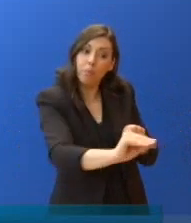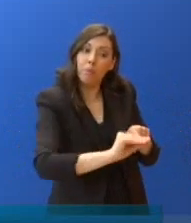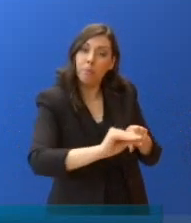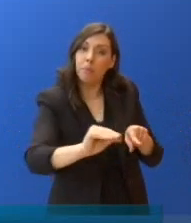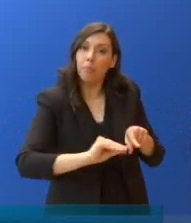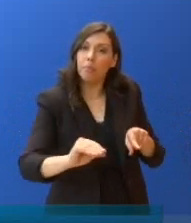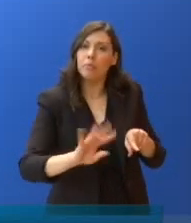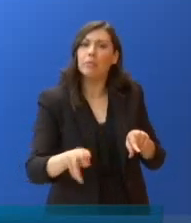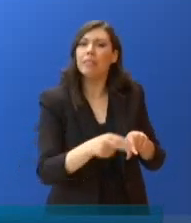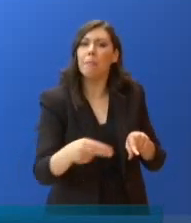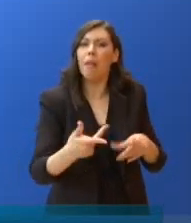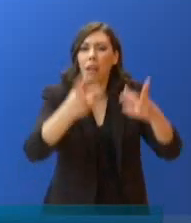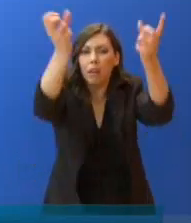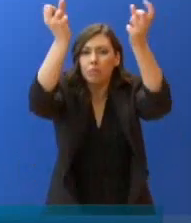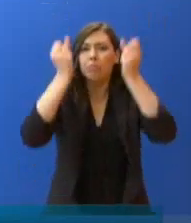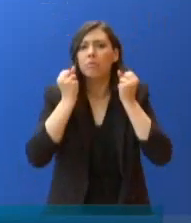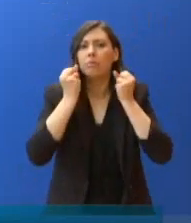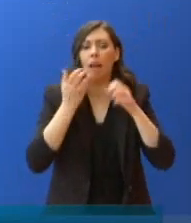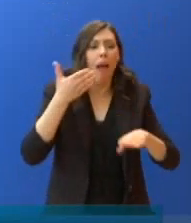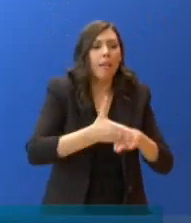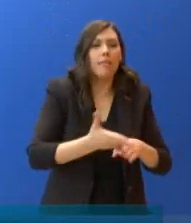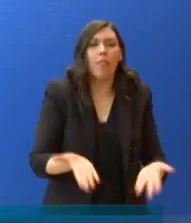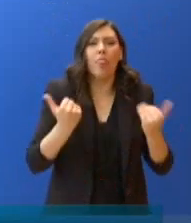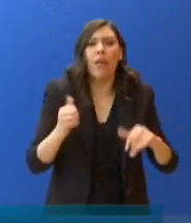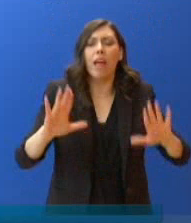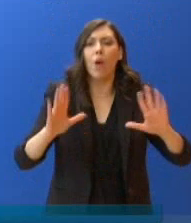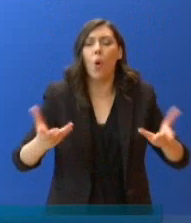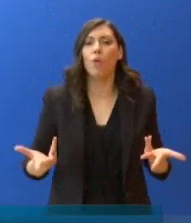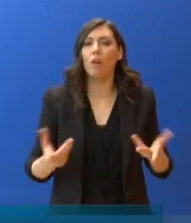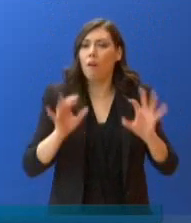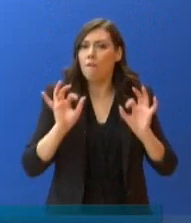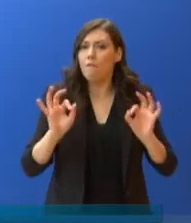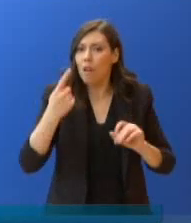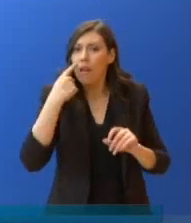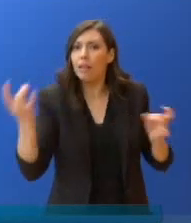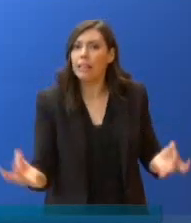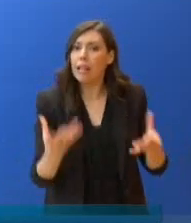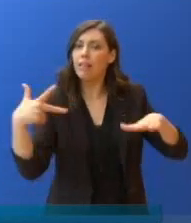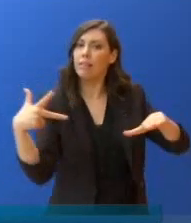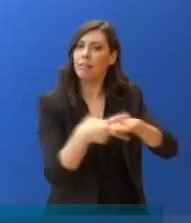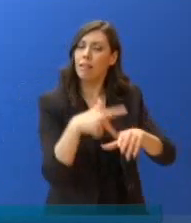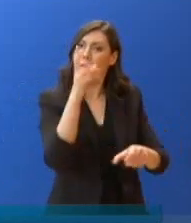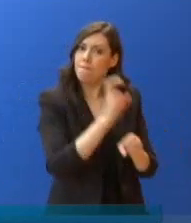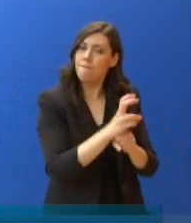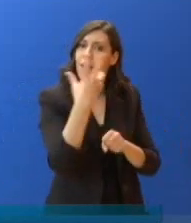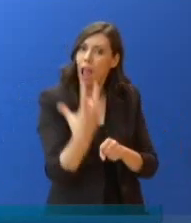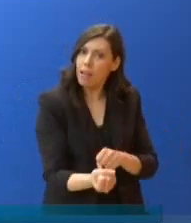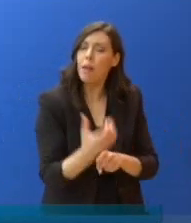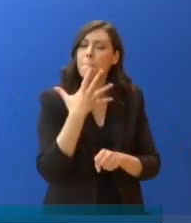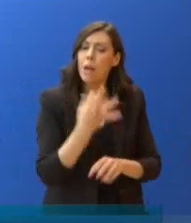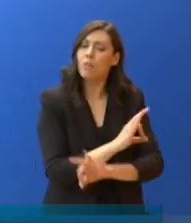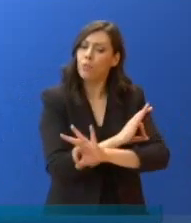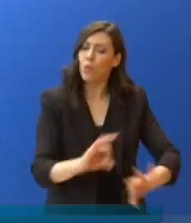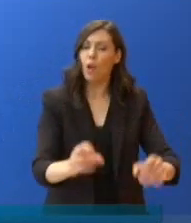αποτελεί μια εγγύηση που όλοι καταλαβαίνουμε ότι αποτελεί η ύπαρξη υψηλών αποθεμάτων, υψηλών